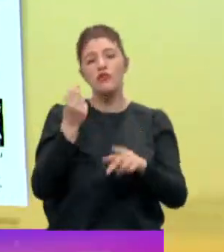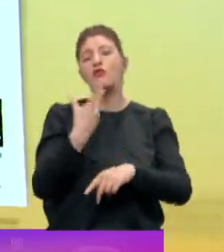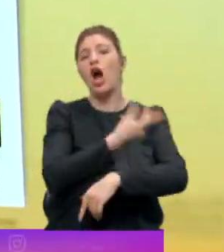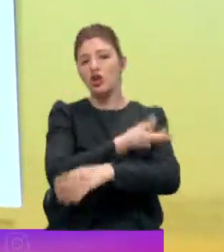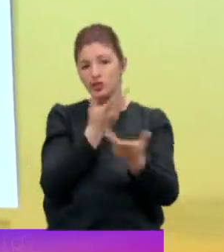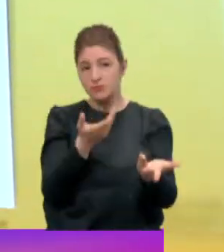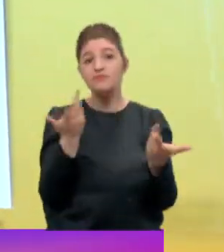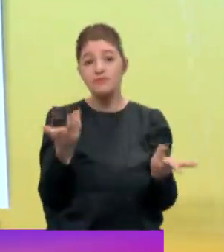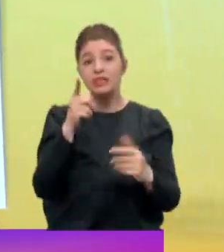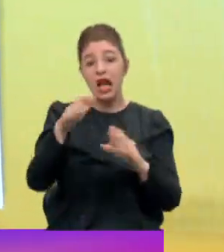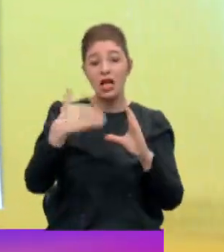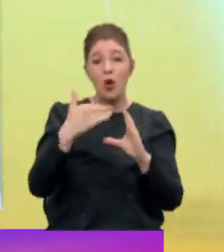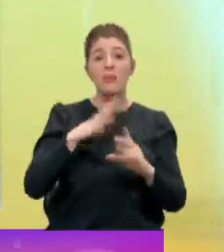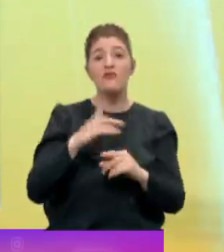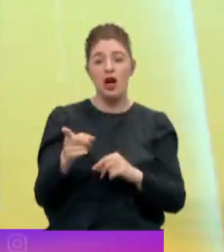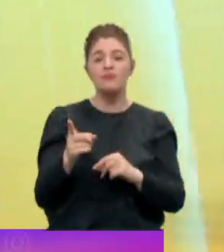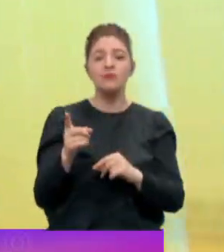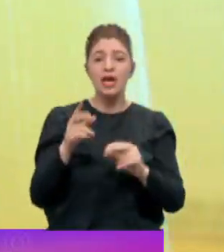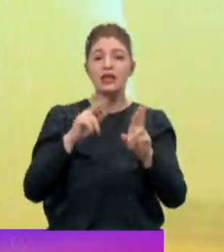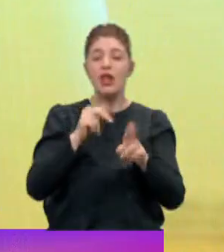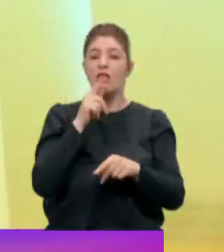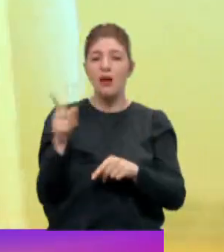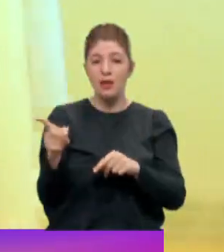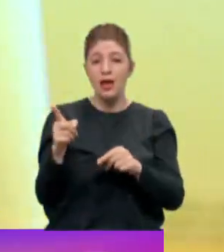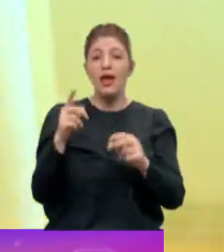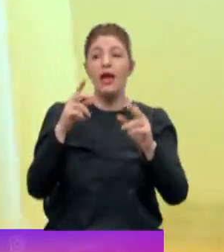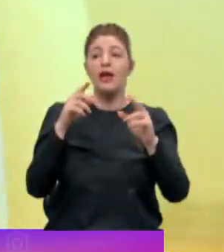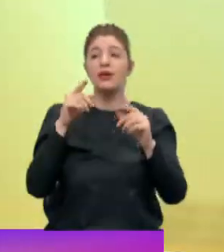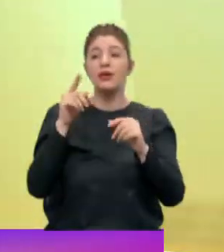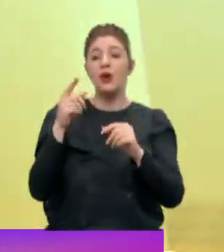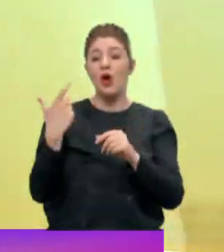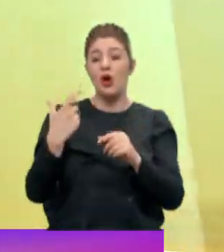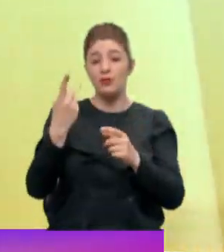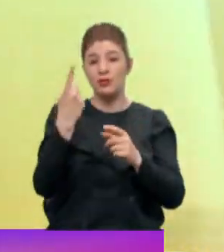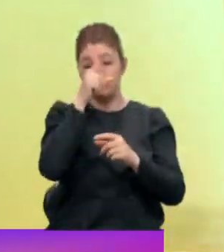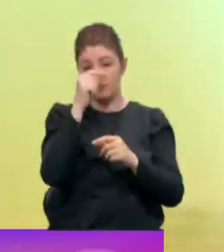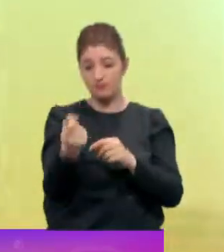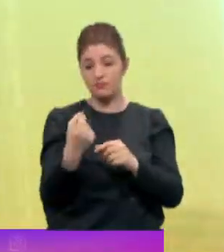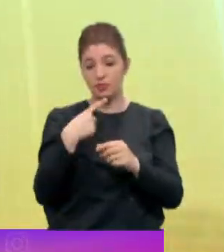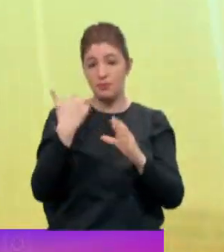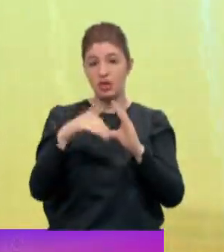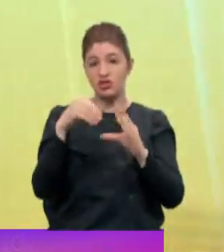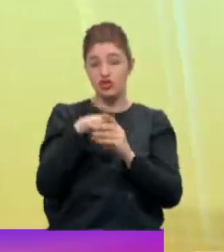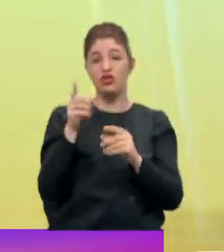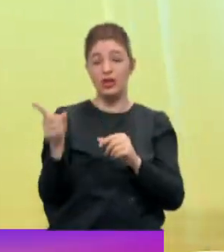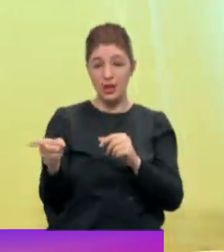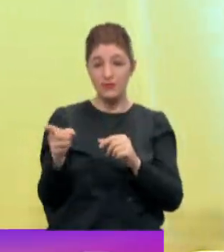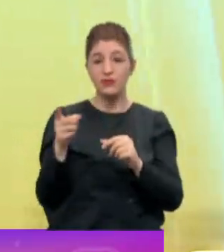verşi ve sizlerden gelen yorumlar. Kenan Gül, Evrencel 31 rumuzuyla Twitter'dan yolladığı mesajında.